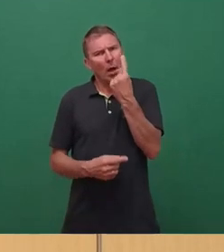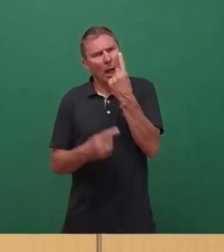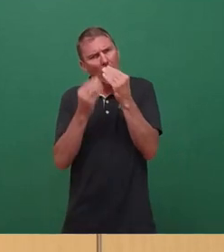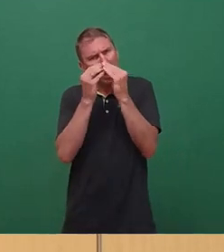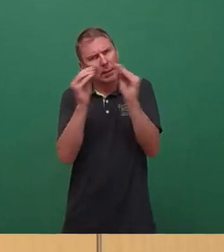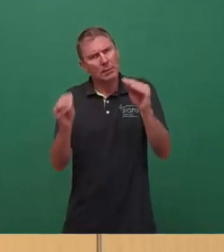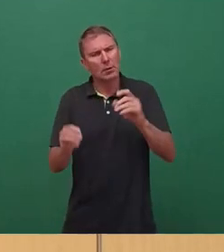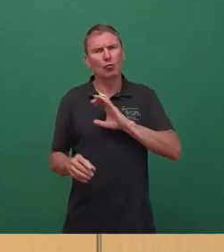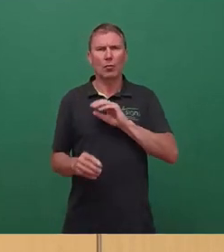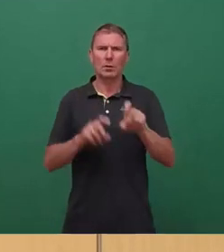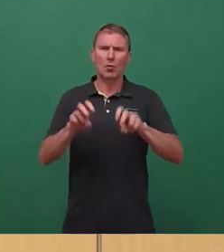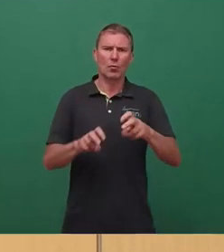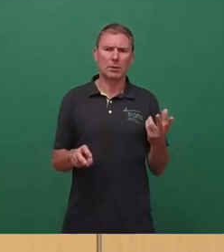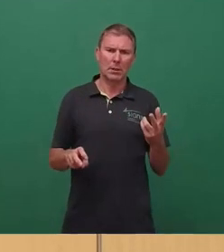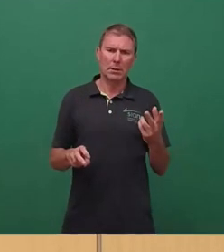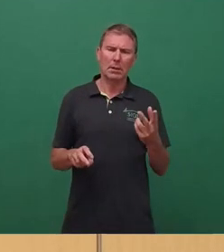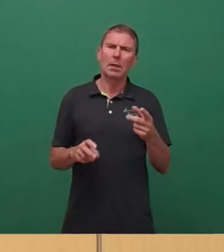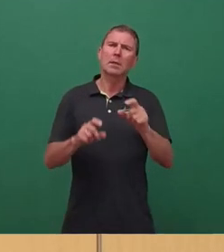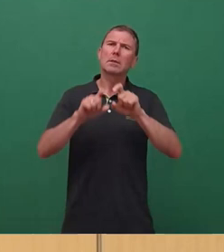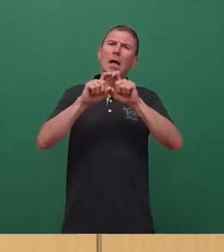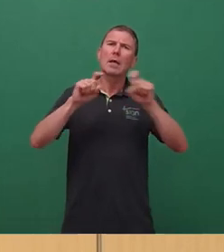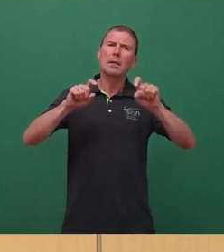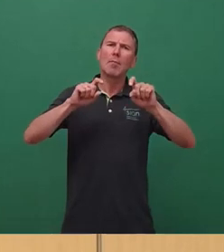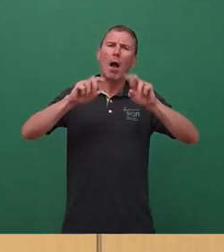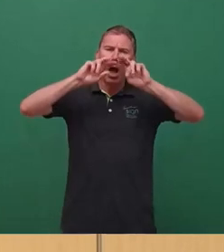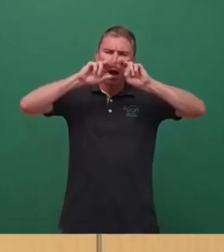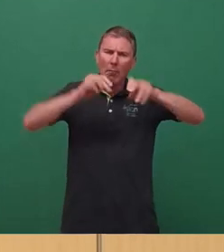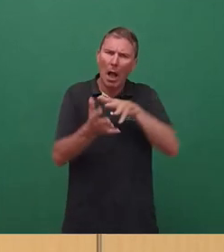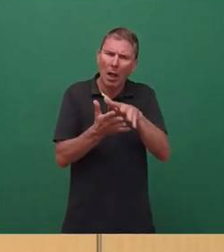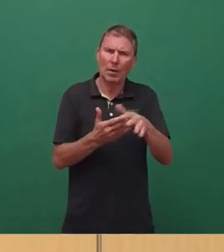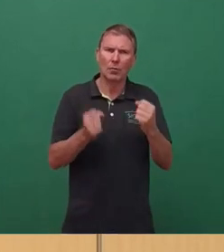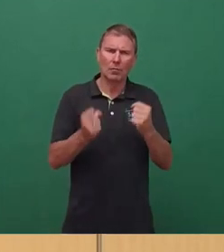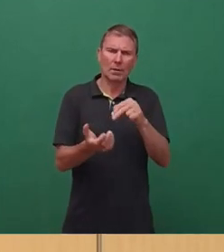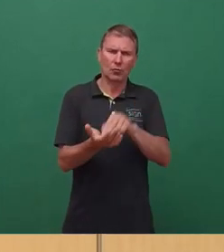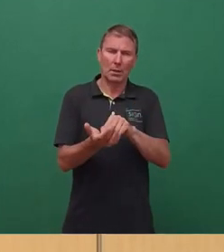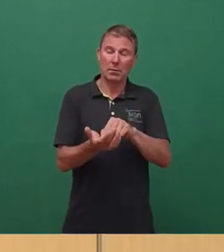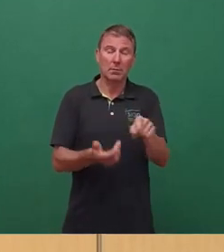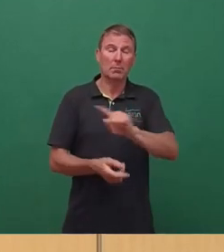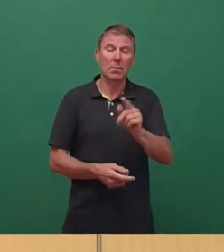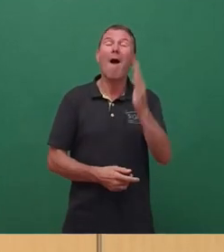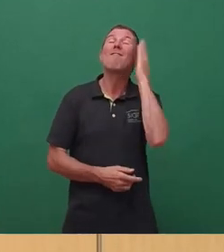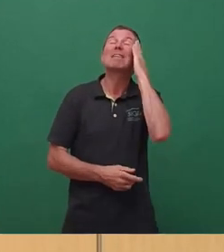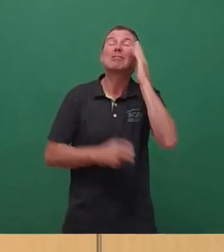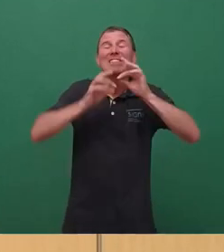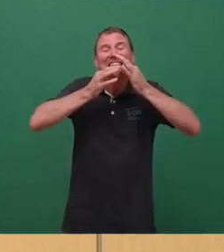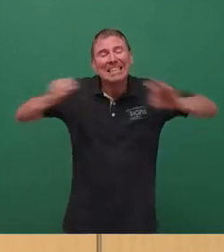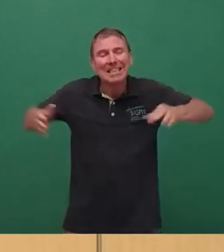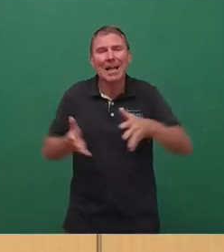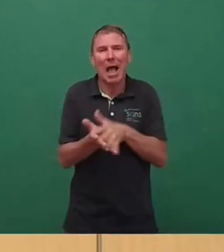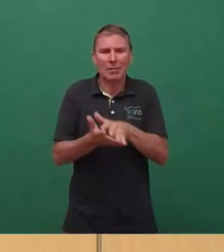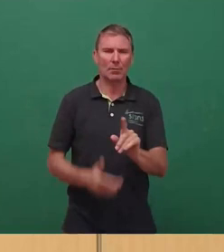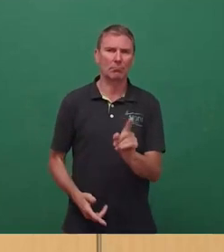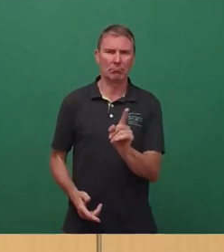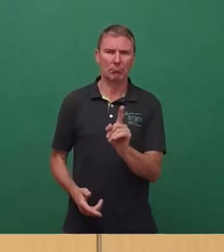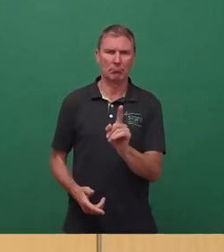nutzen, das Thema Evaluation klarzustellen. Uns geht es natürlich nicht um eine wissenschaftliche Evaluation, wäre das jetzt, dass